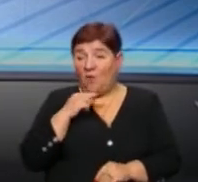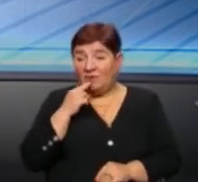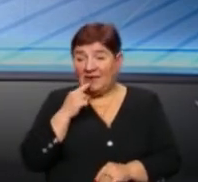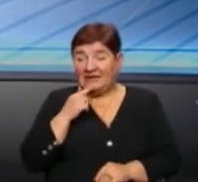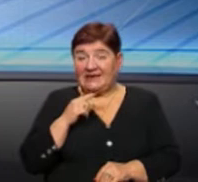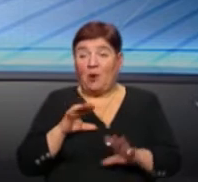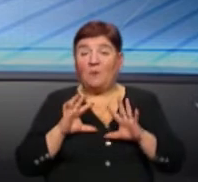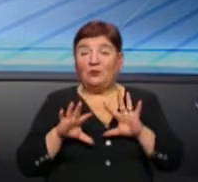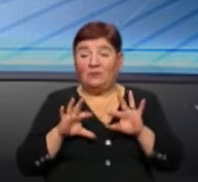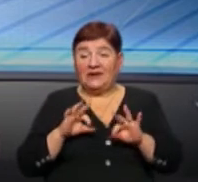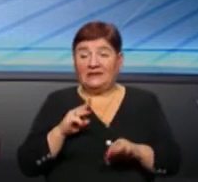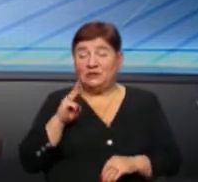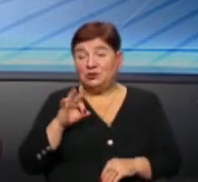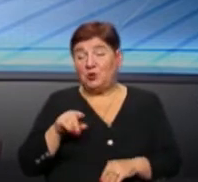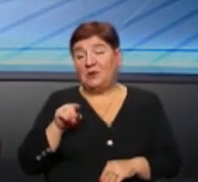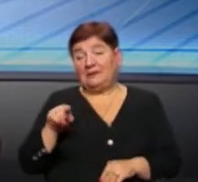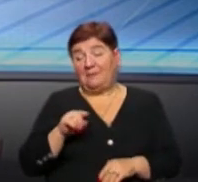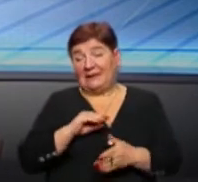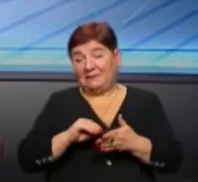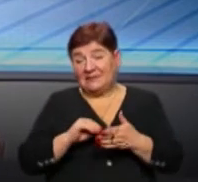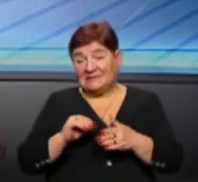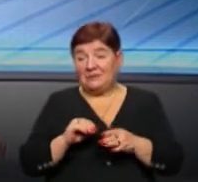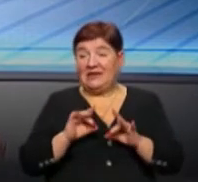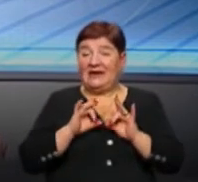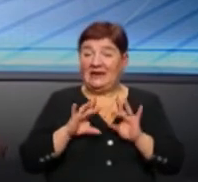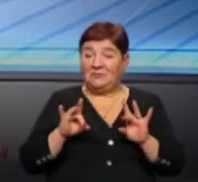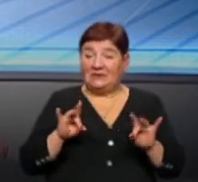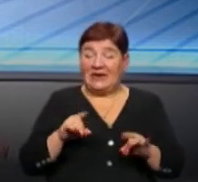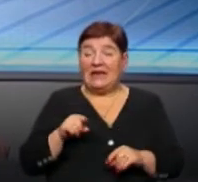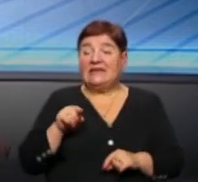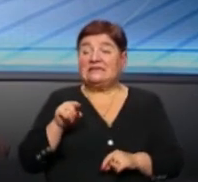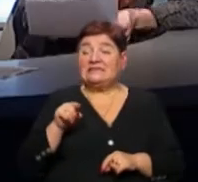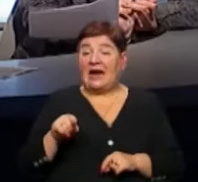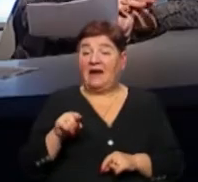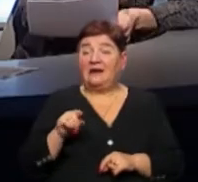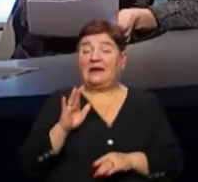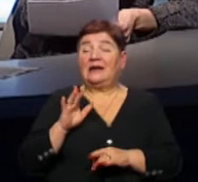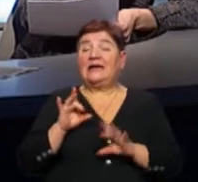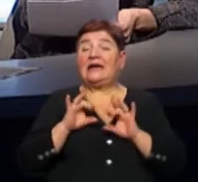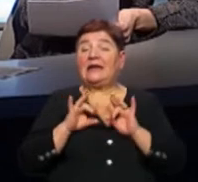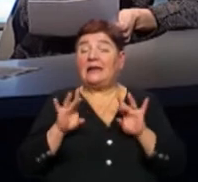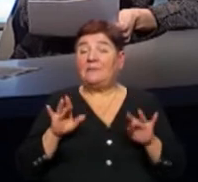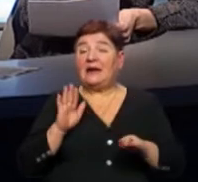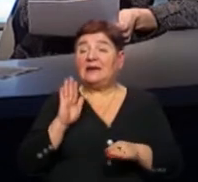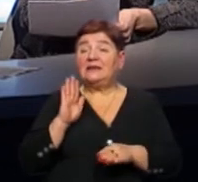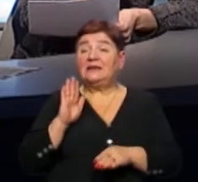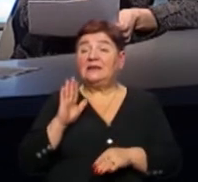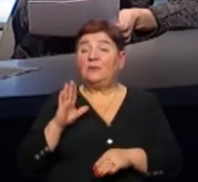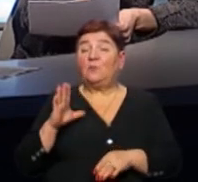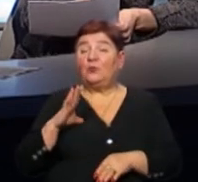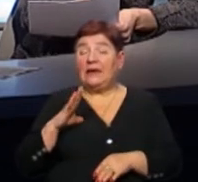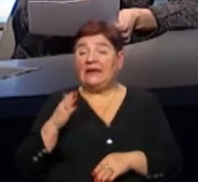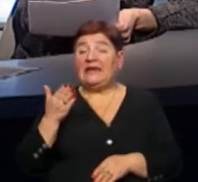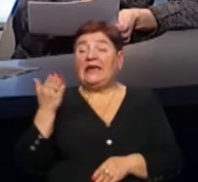коментувати, що там написано і що безпосередньо рекламується. реклама вже заборонена з 8 січня і… Це реклама була